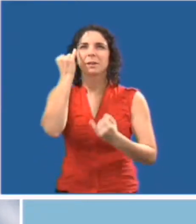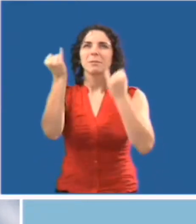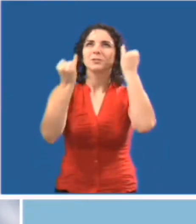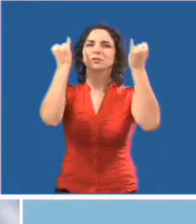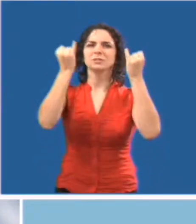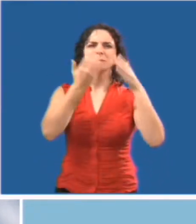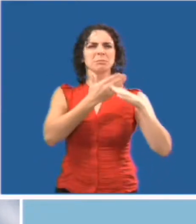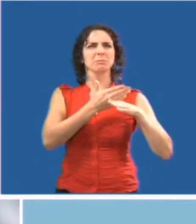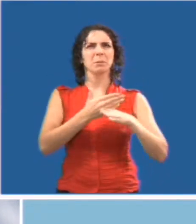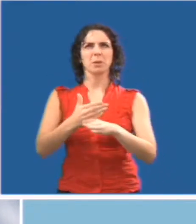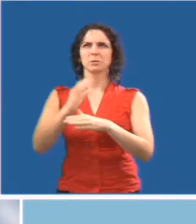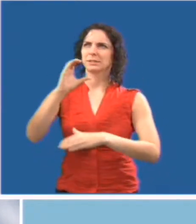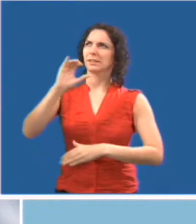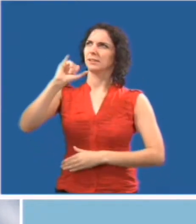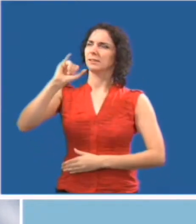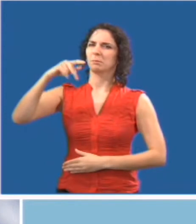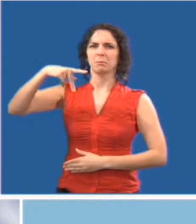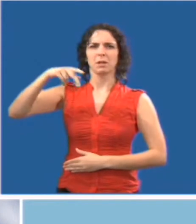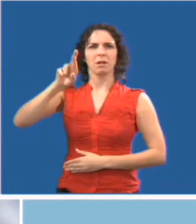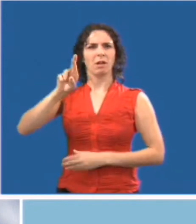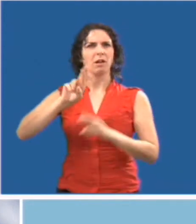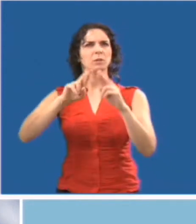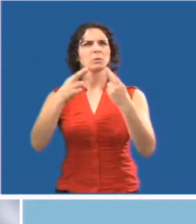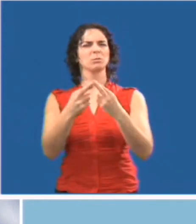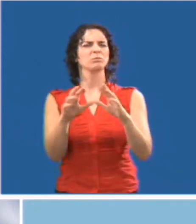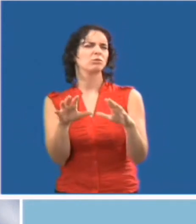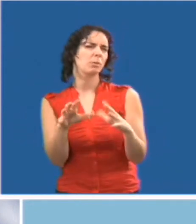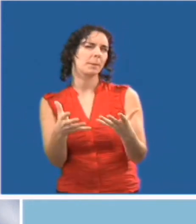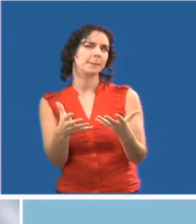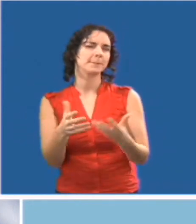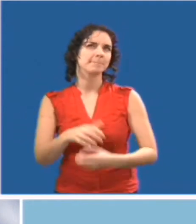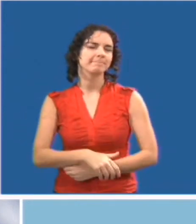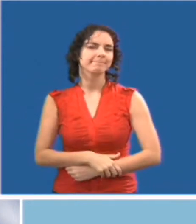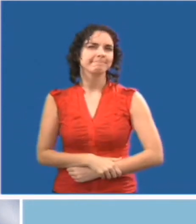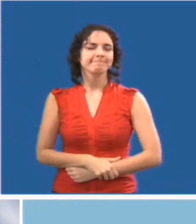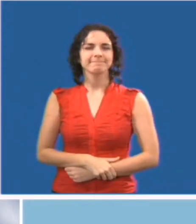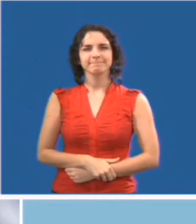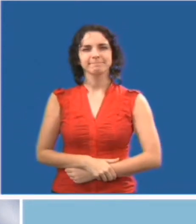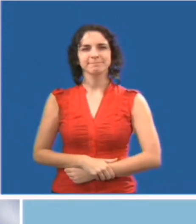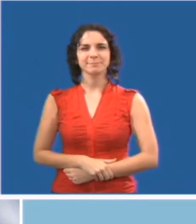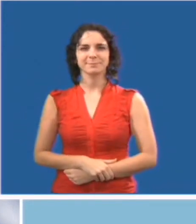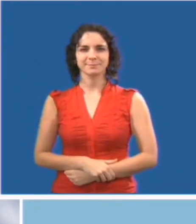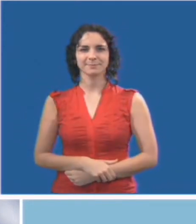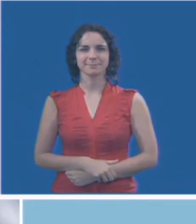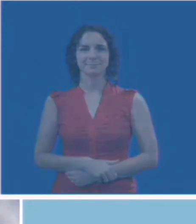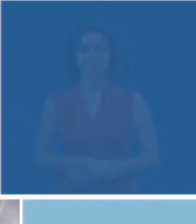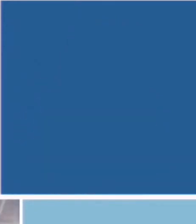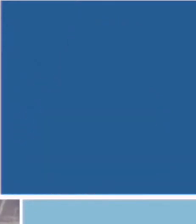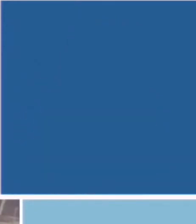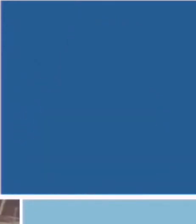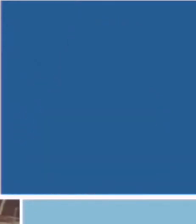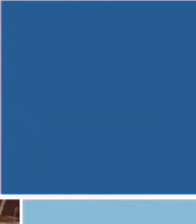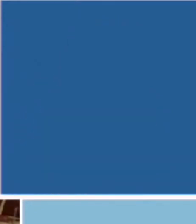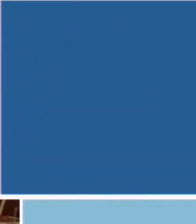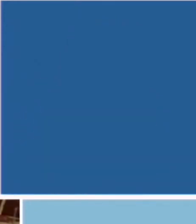Imaginez comment vous vous prépareriez pour une réunion du CIPR dans ce cas-ci.